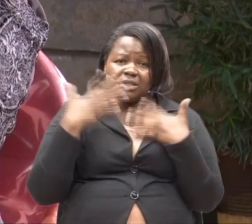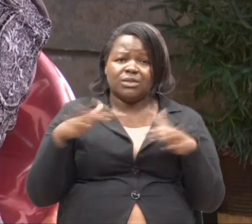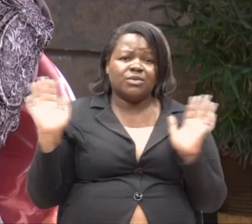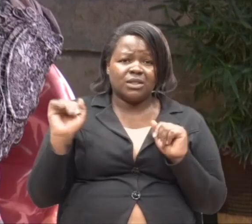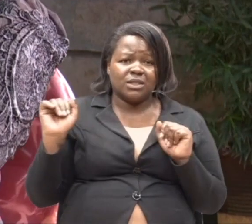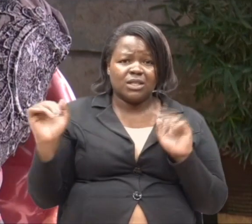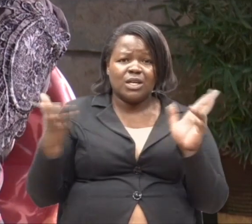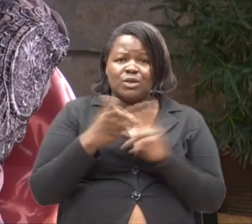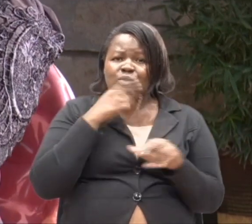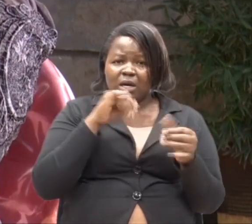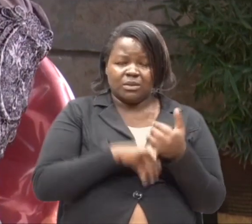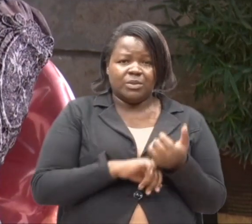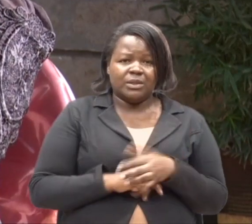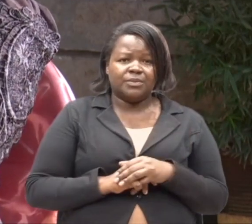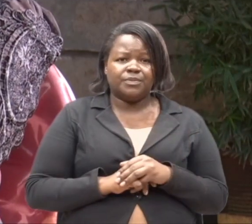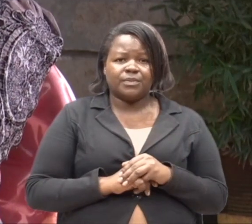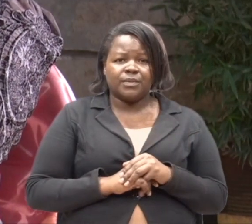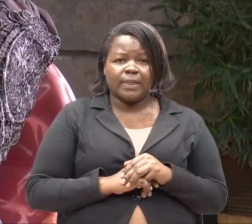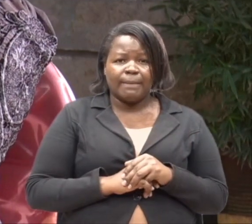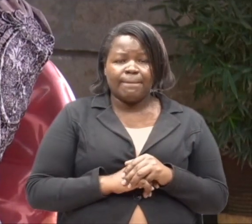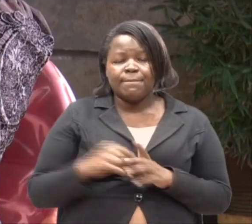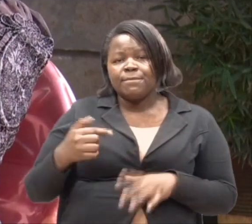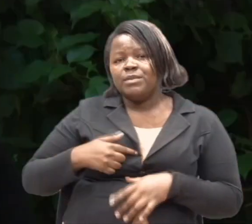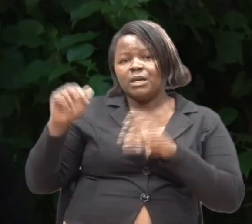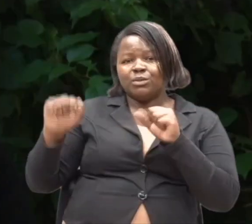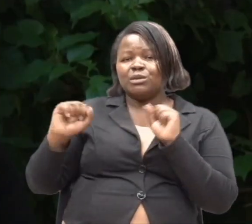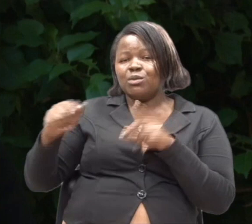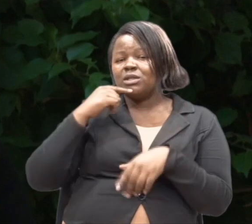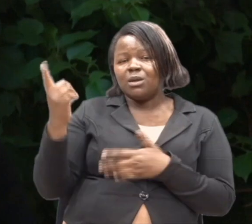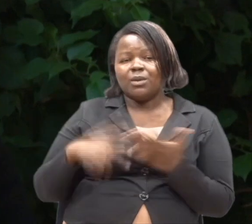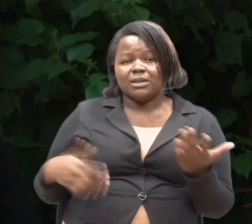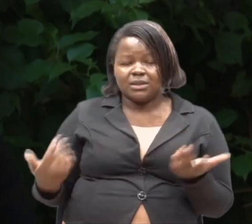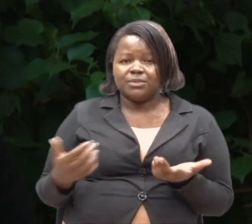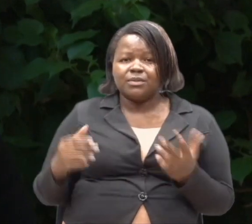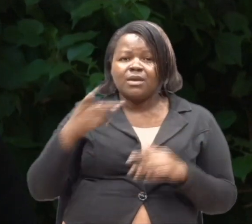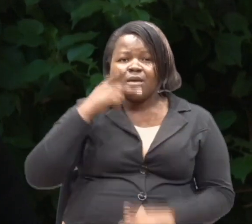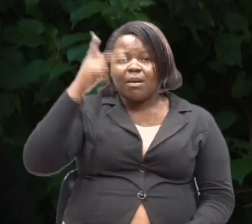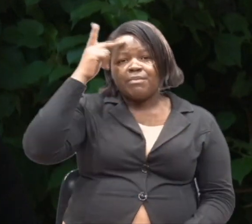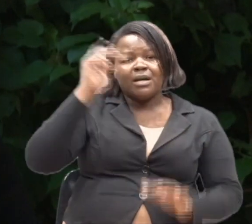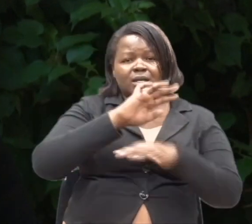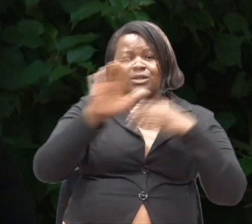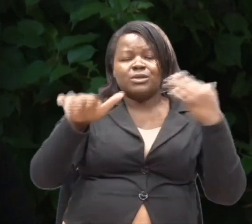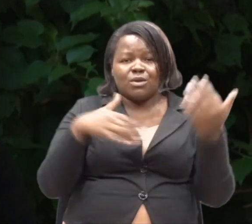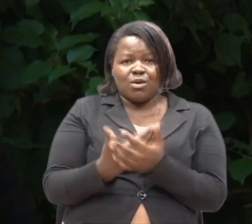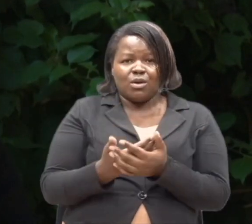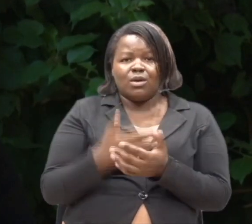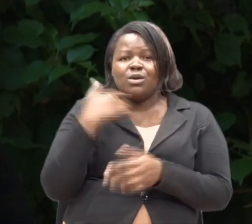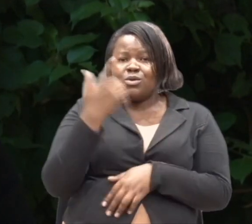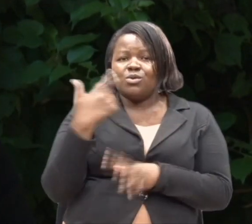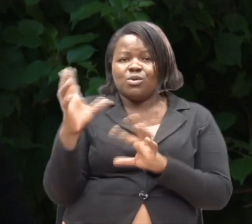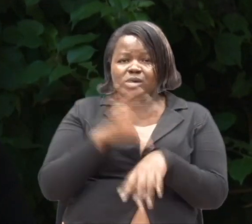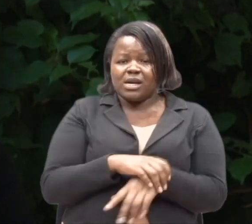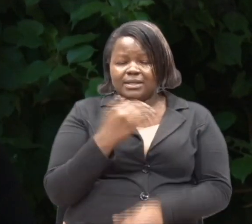kupitia buwana. Mi chenye naweza wabia ni, wazazi wote, wanao